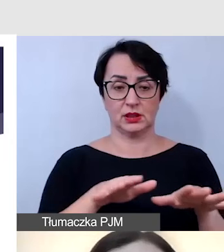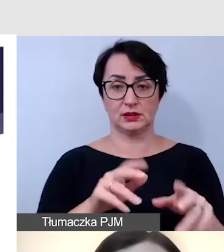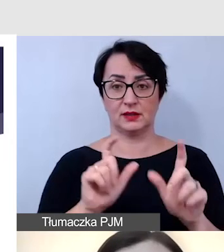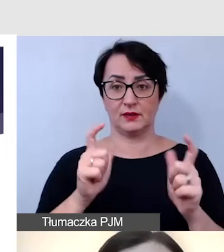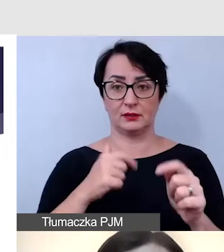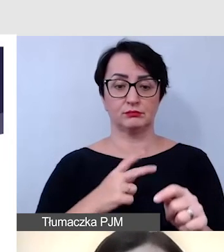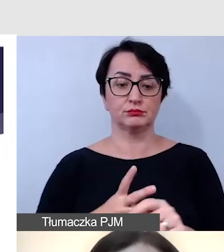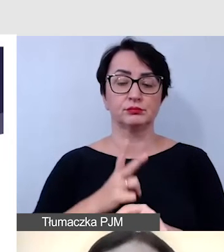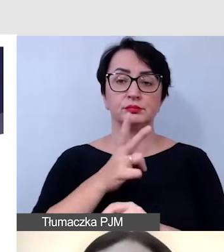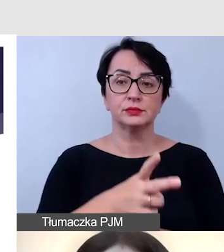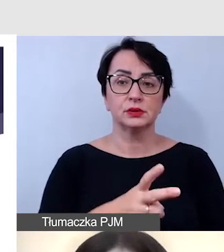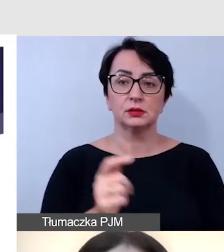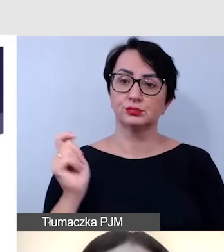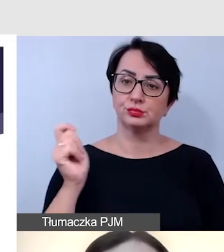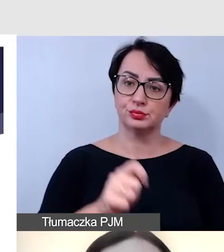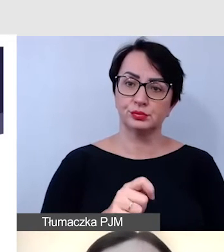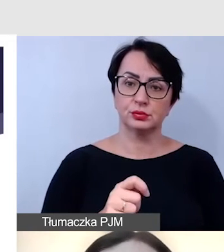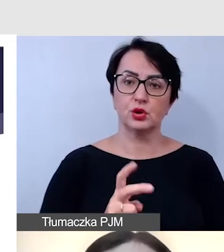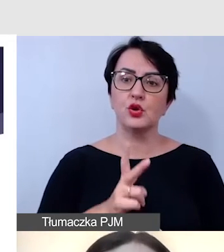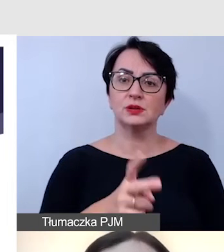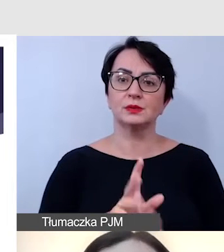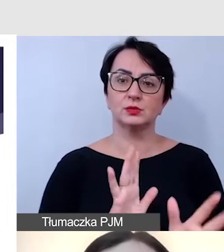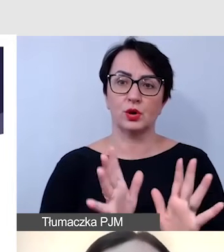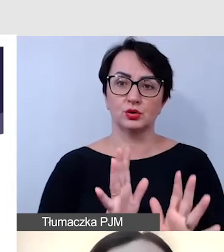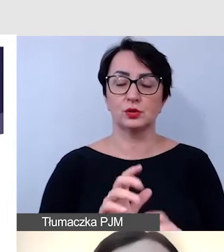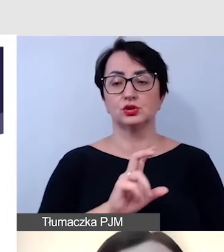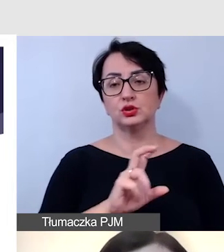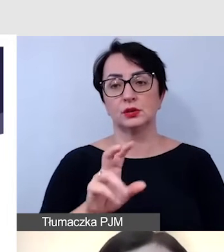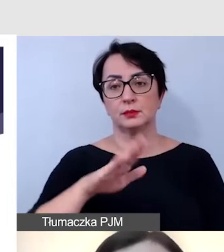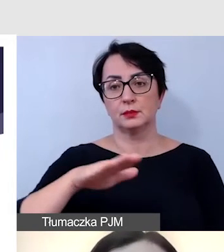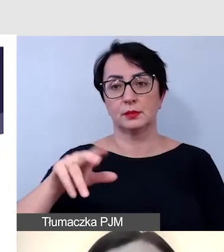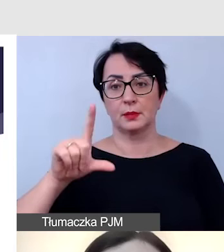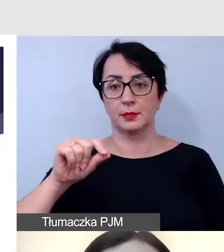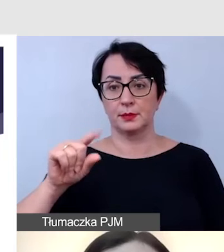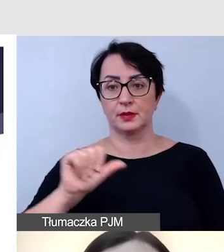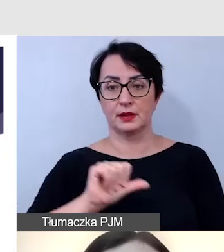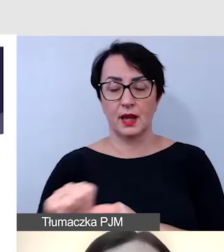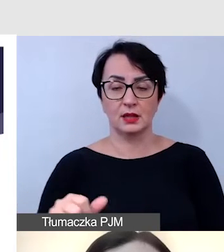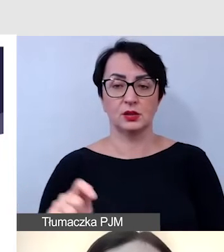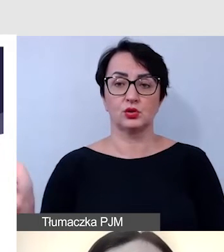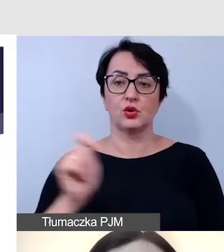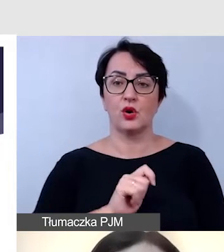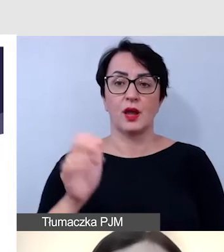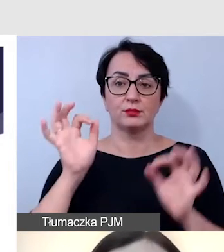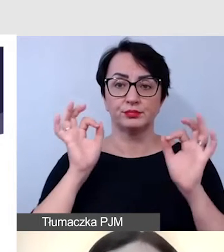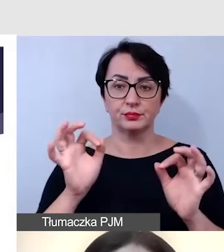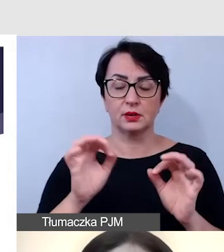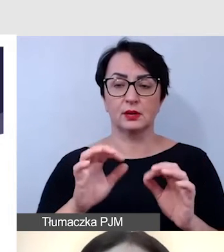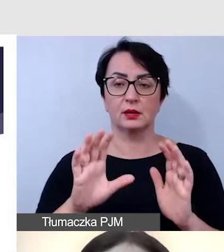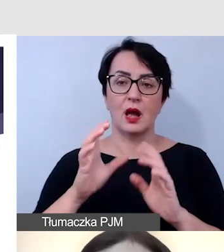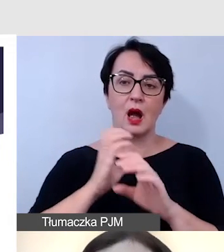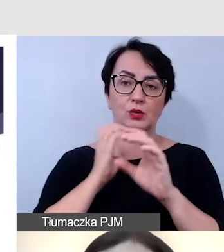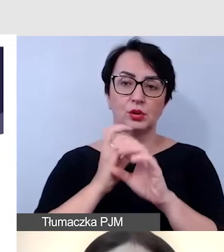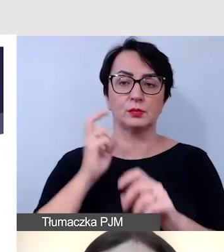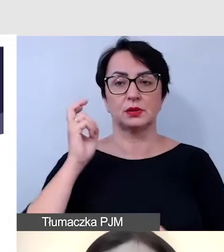dotrzeć w dostępny sposób. Sprawdzamy, czy są miejsca parkingowe, czy jest dojazd komunikacją miejską, czy wejście